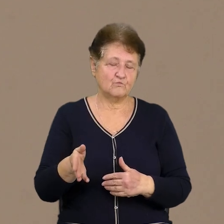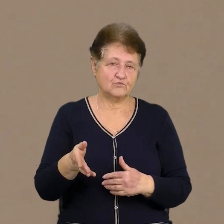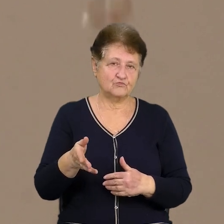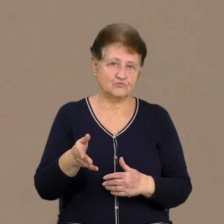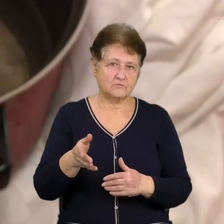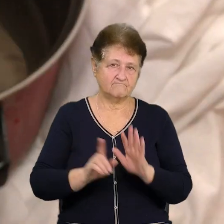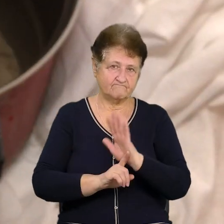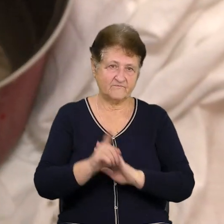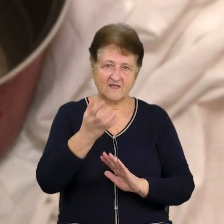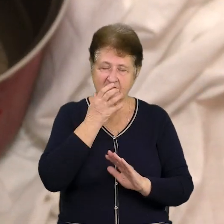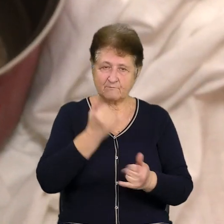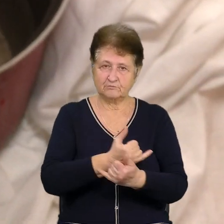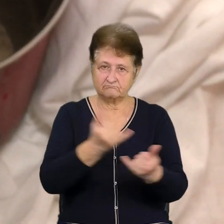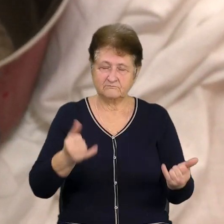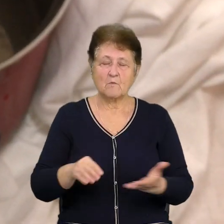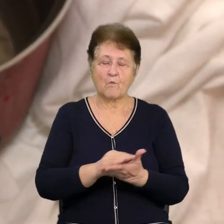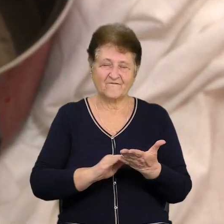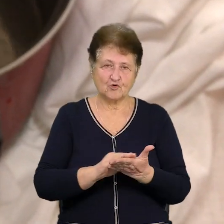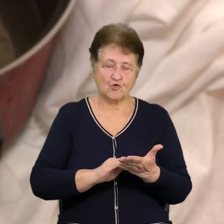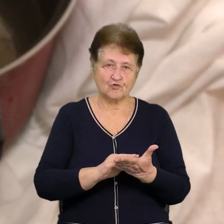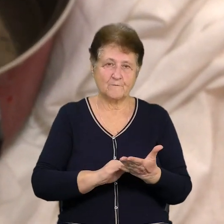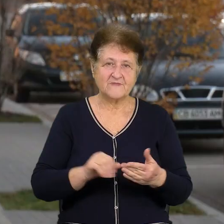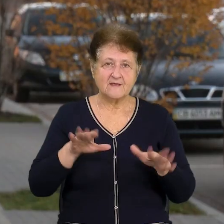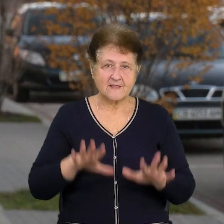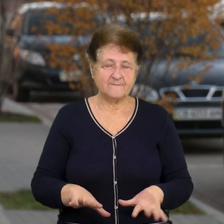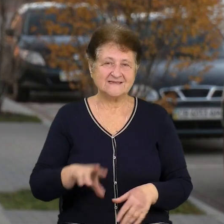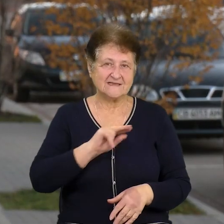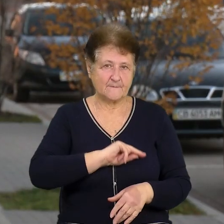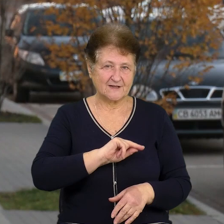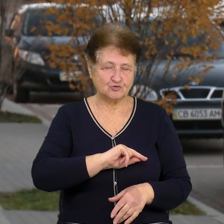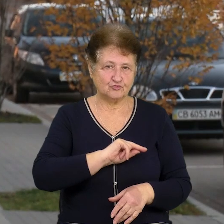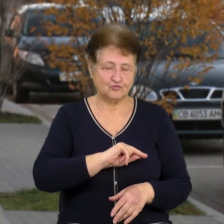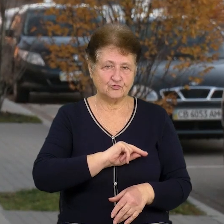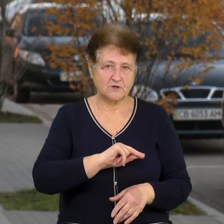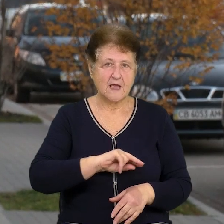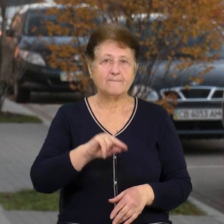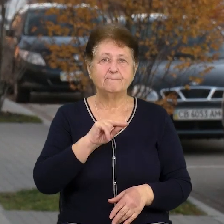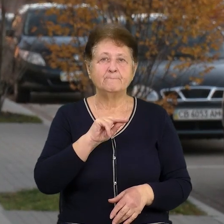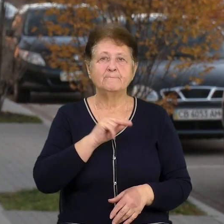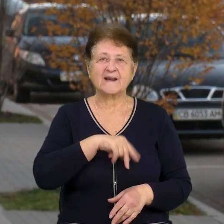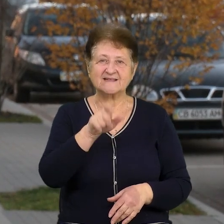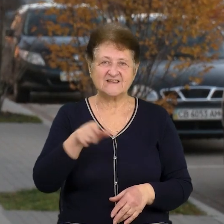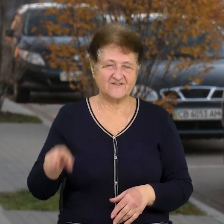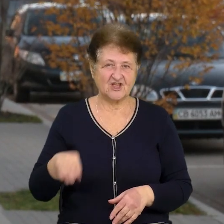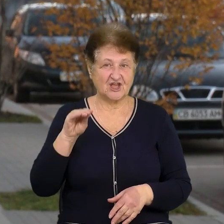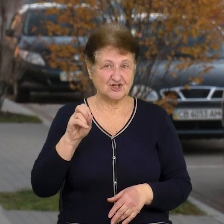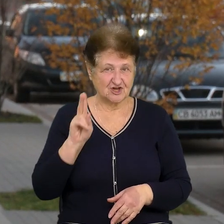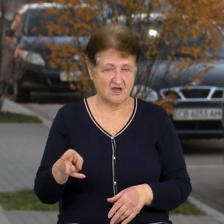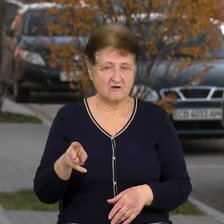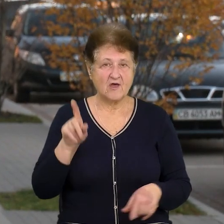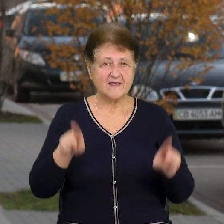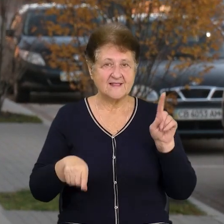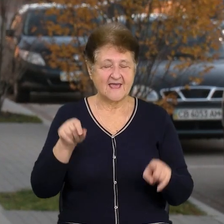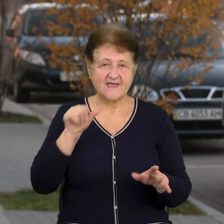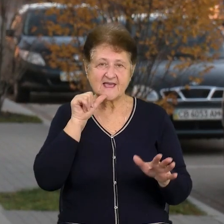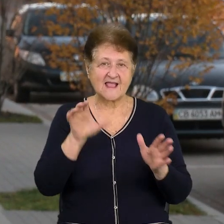теплопостачання повторно в будинок. На місці вже працюють працівники ЖЕКу, тому що деякі